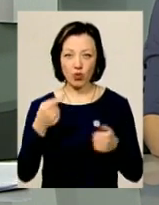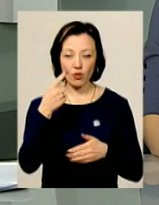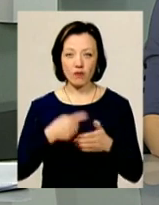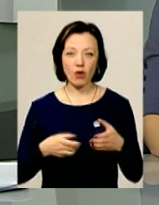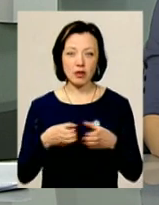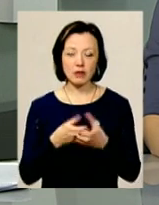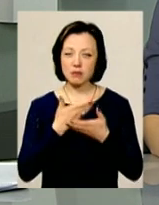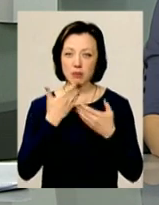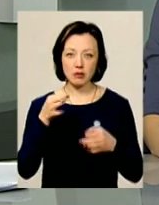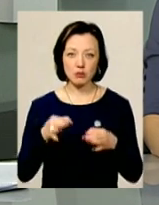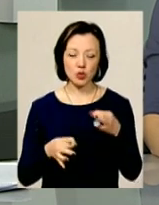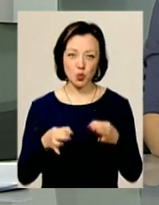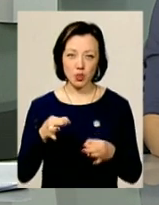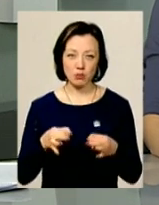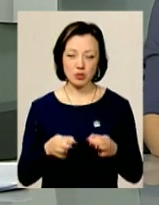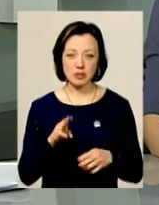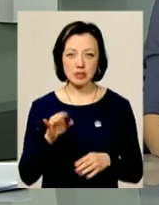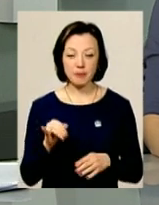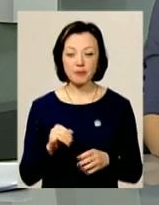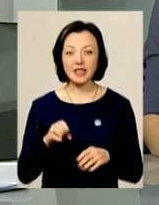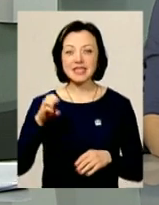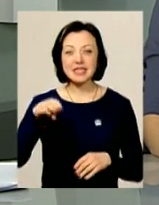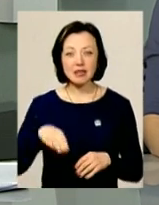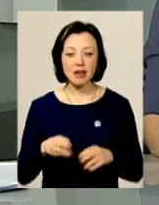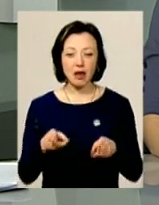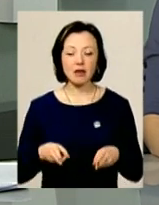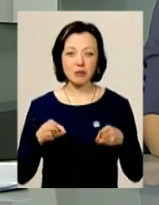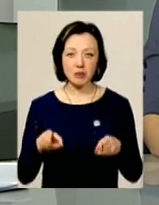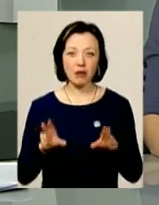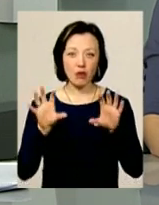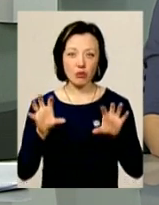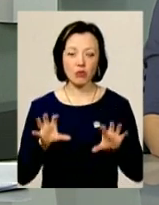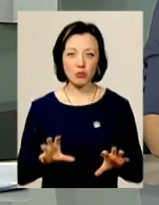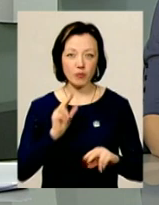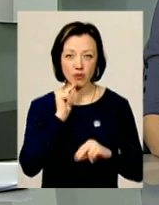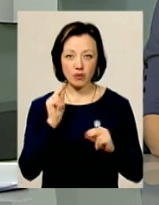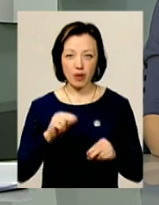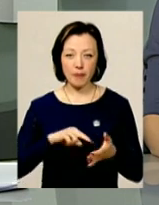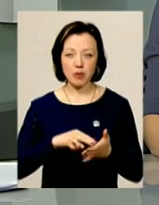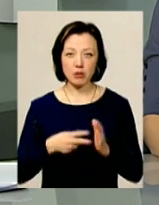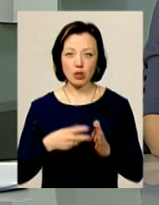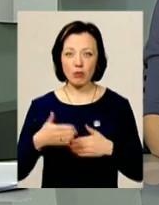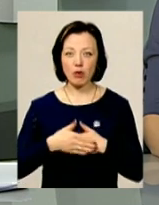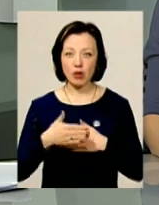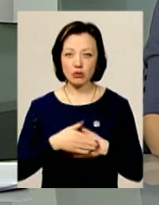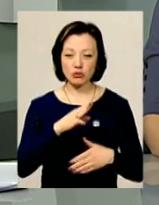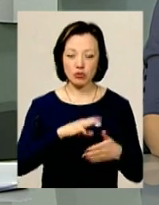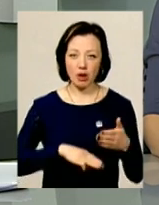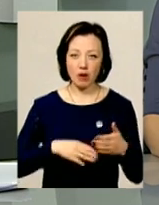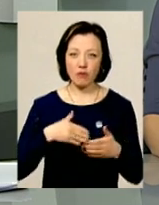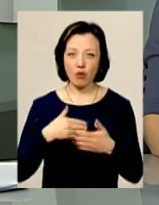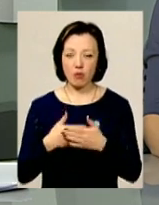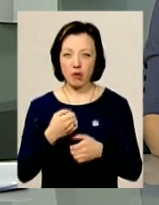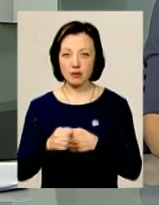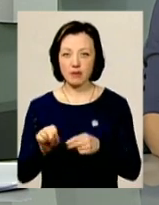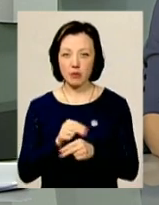матиме судимості, каже Юлія Салдан. До слова, стаття Кримінального кодексу, за якою строковика обвинуватили, передбачає покарання від штрафу та громадських